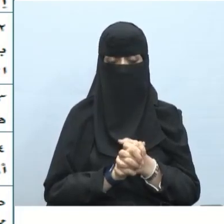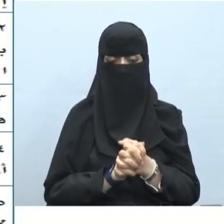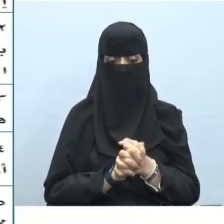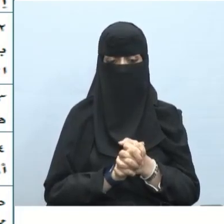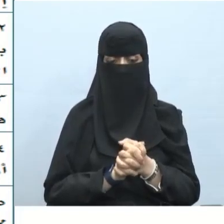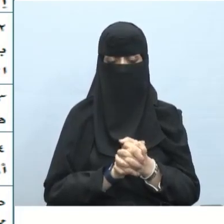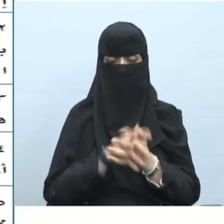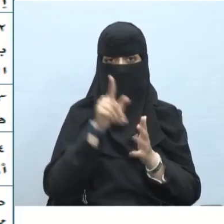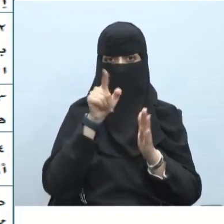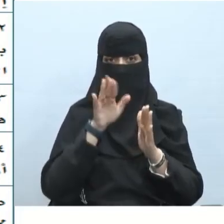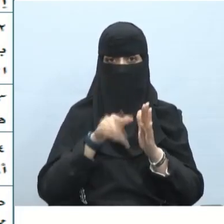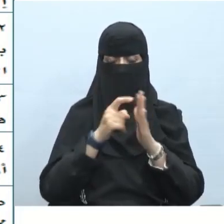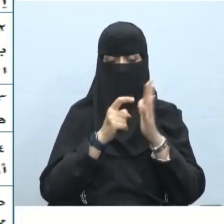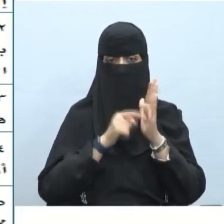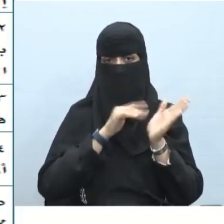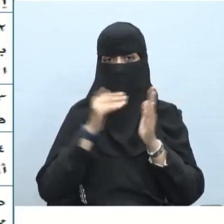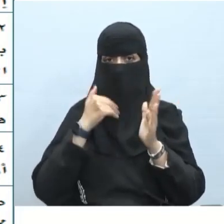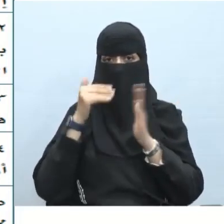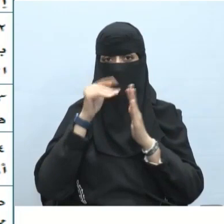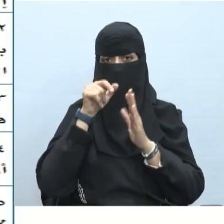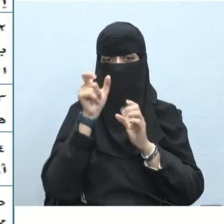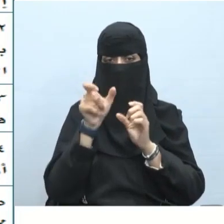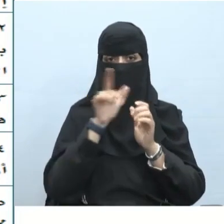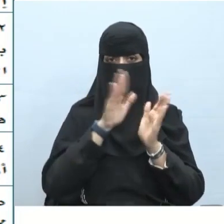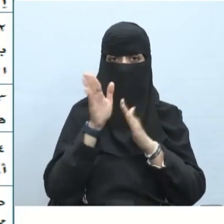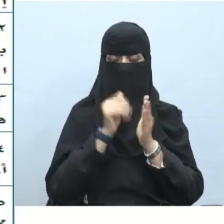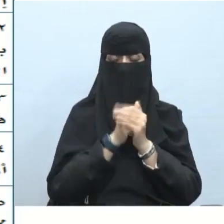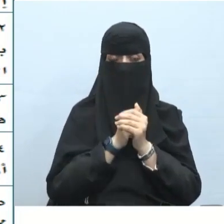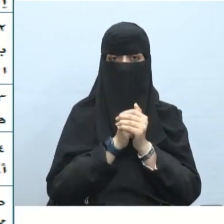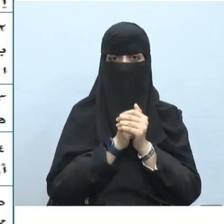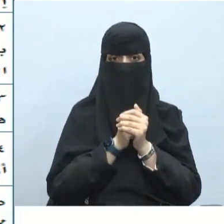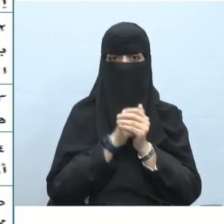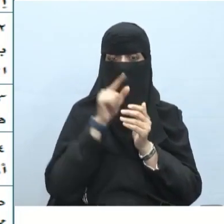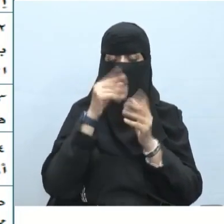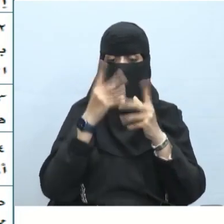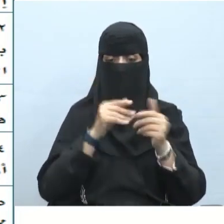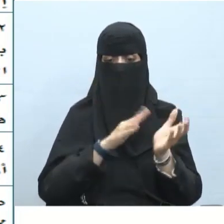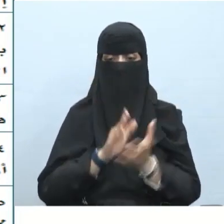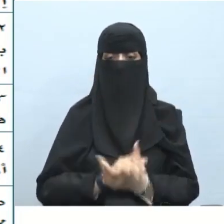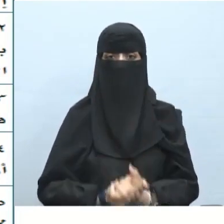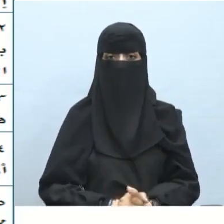وهذا هو شرطه حتى يكون حرف عطف مناسب